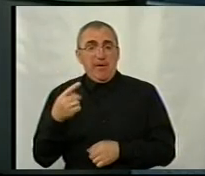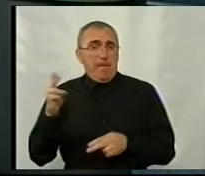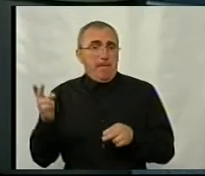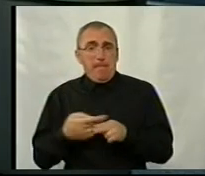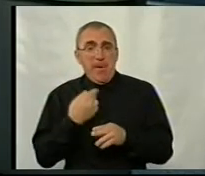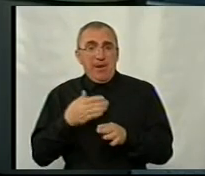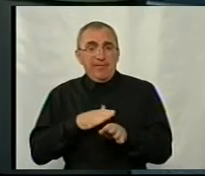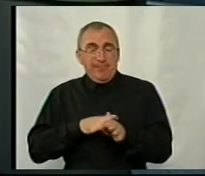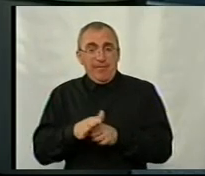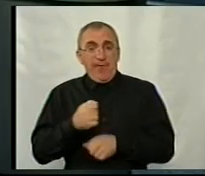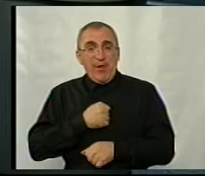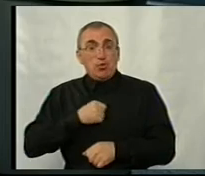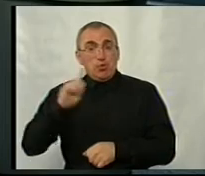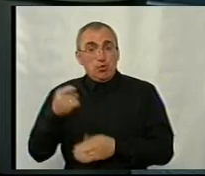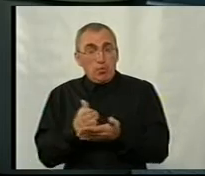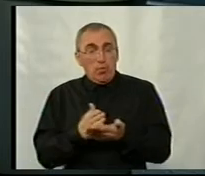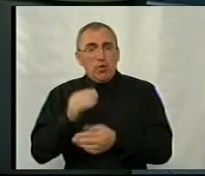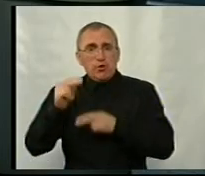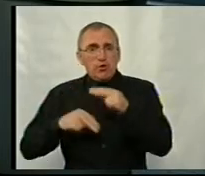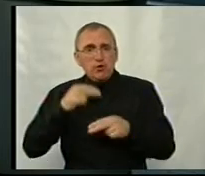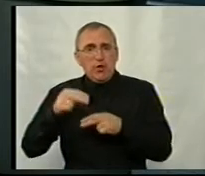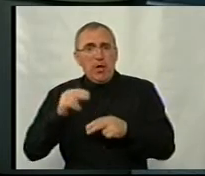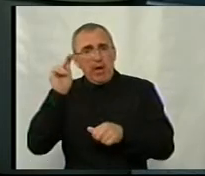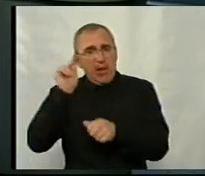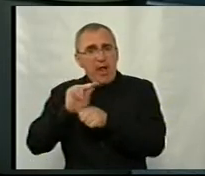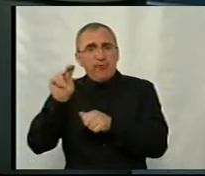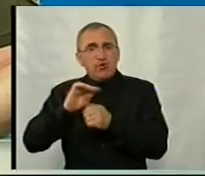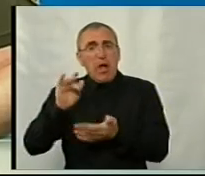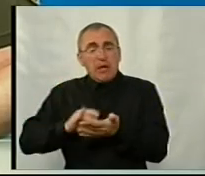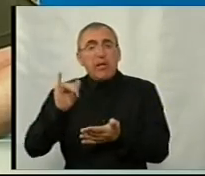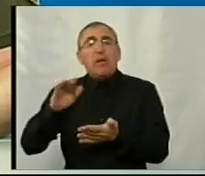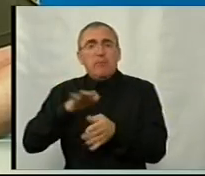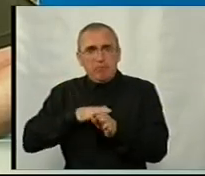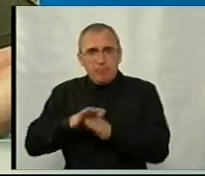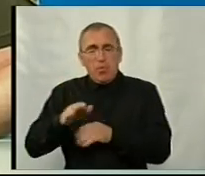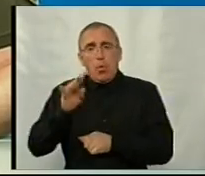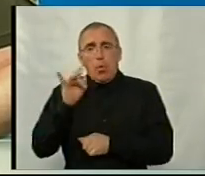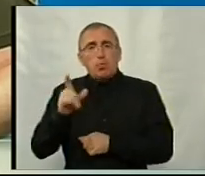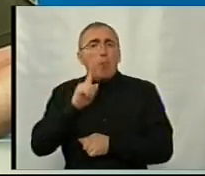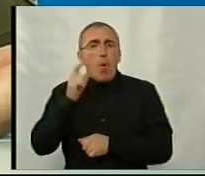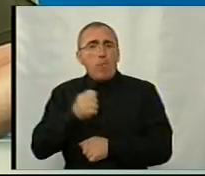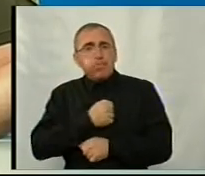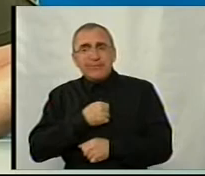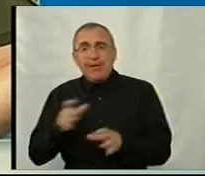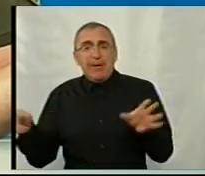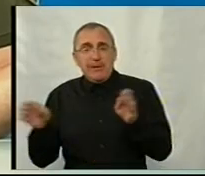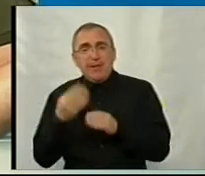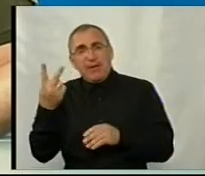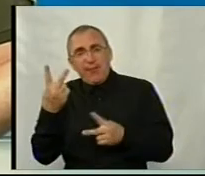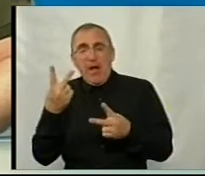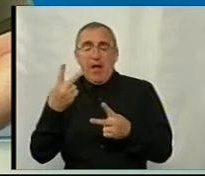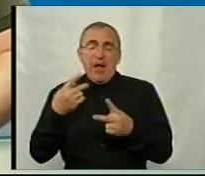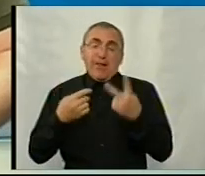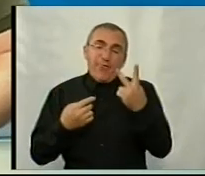проходження військової служби, вони йдуть все рівно через навчальні центри і проходять цей курс молодого бійця разом з ними 2-2,5